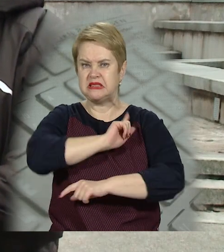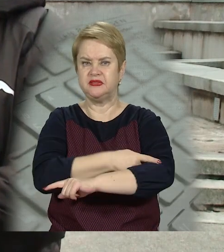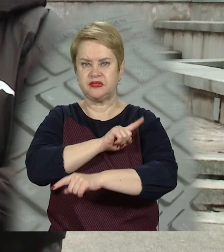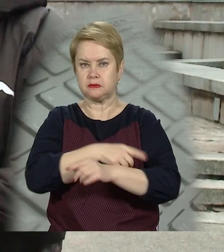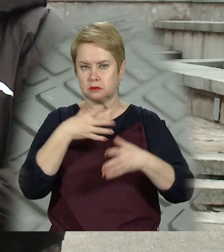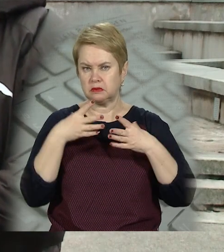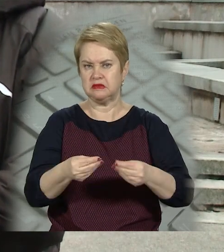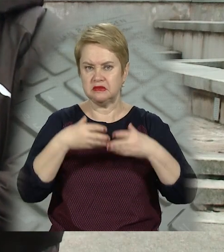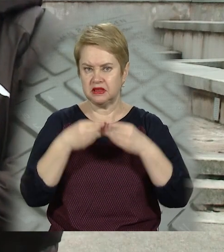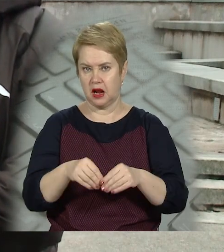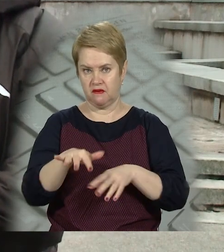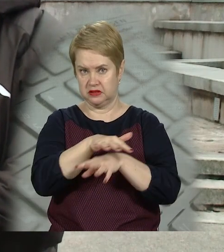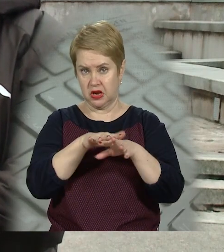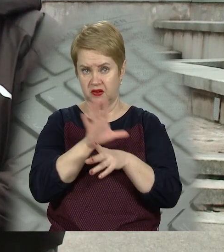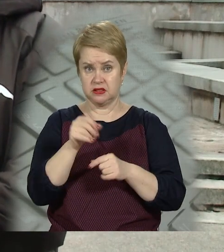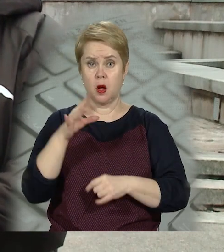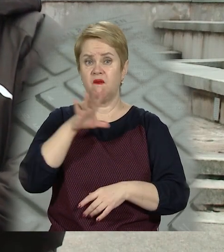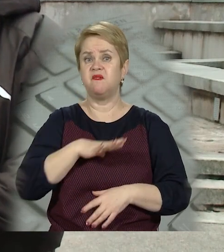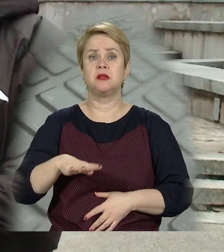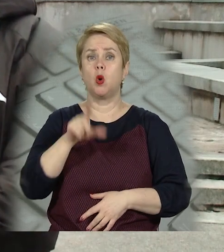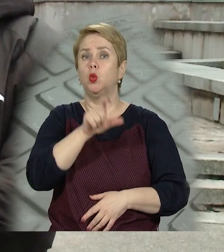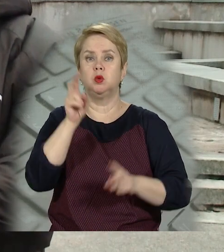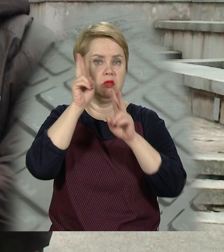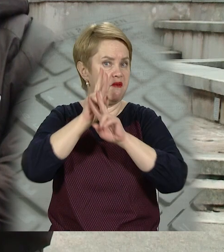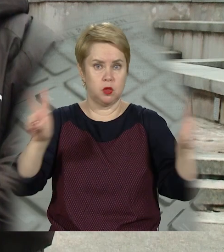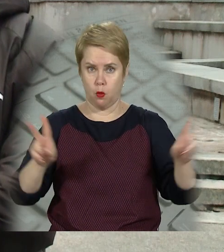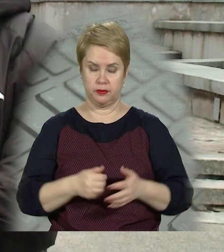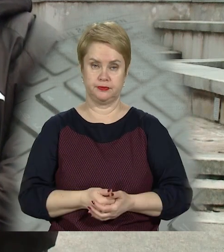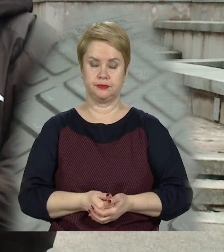сильніше і наскільки витримують ось все, люди невідомо.